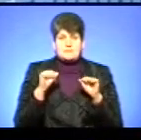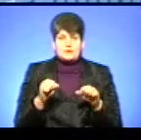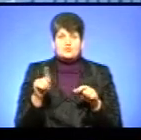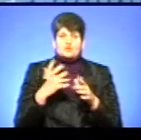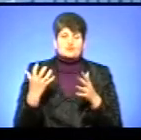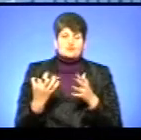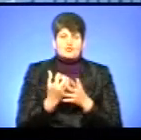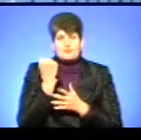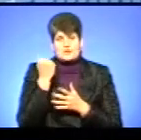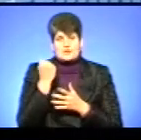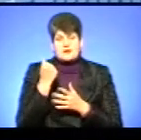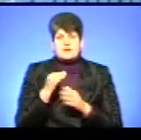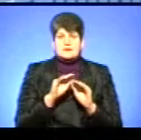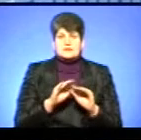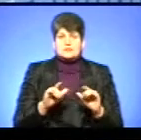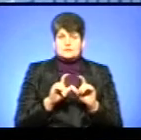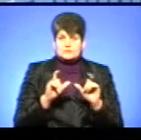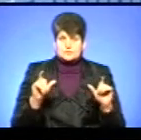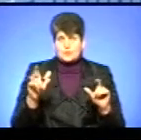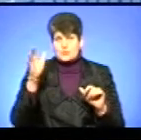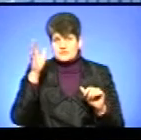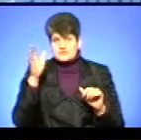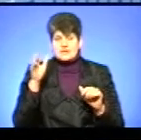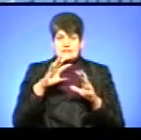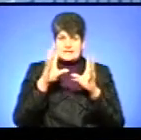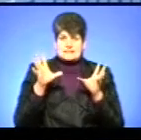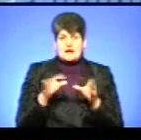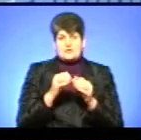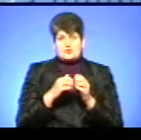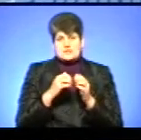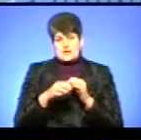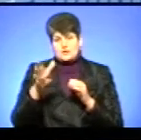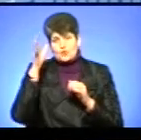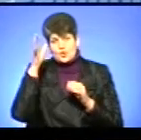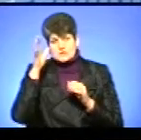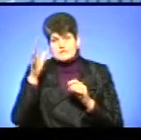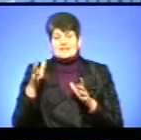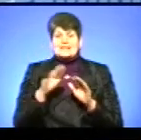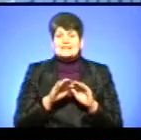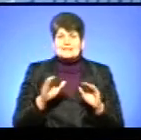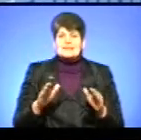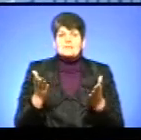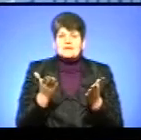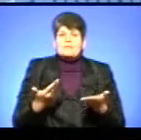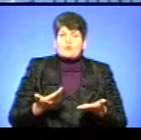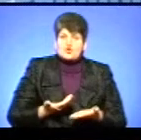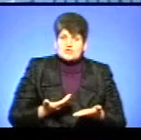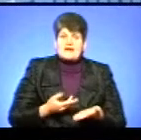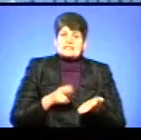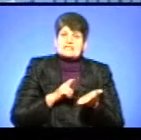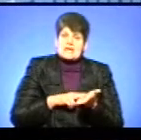здобуття як дошкільної освіти, так і загальної середньої та позашкільної освіти дітям, які проживають і